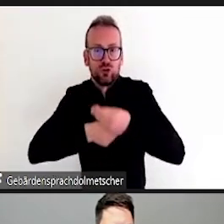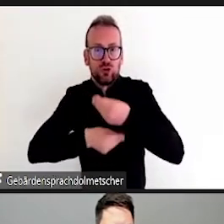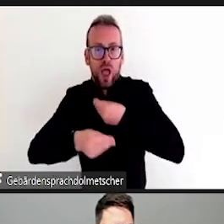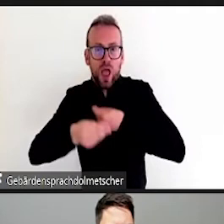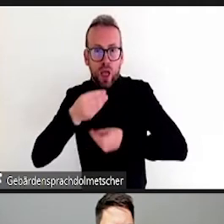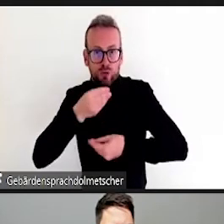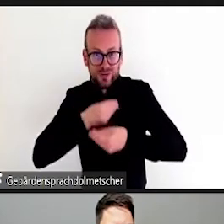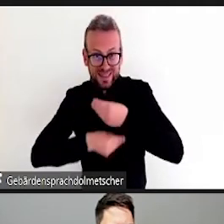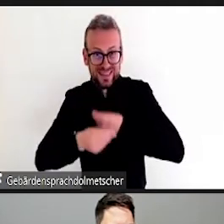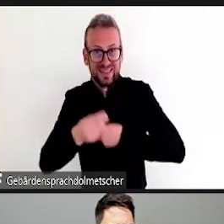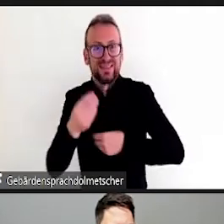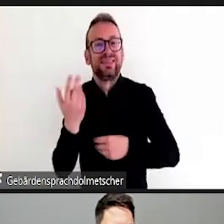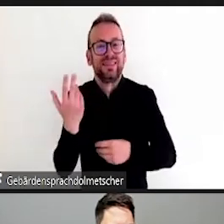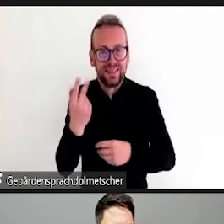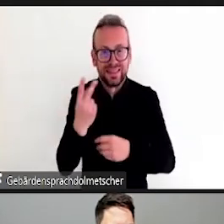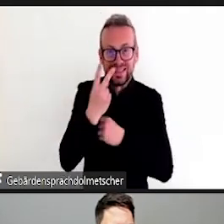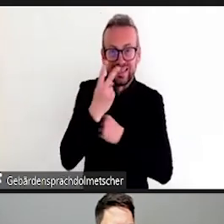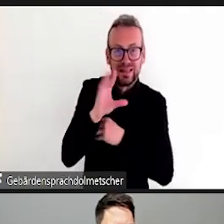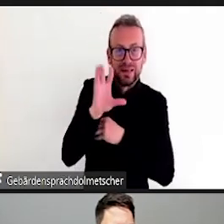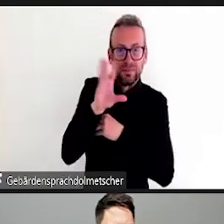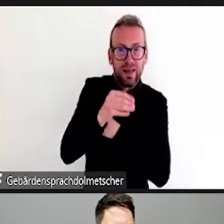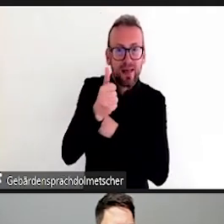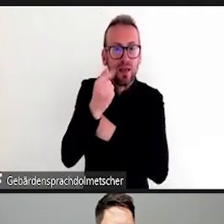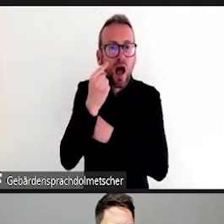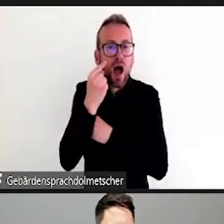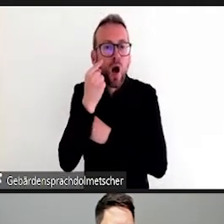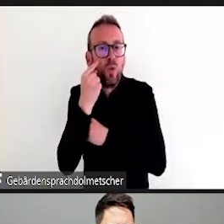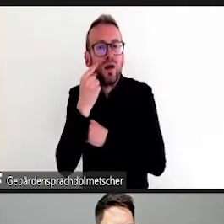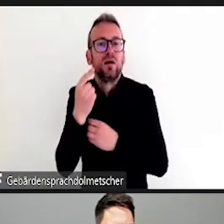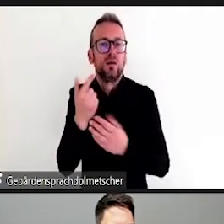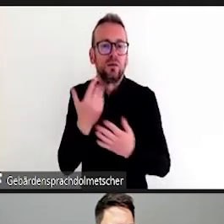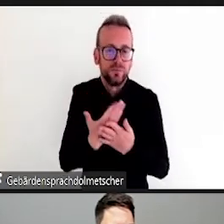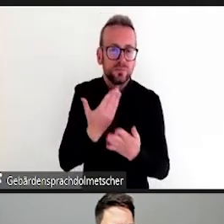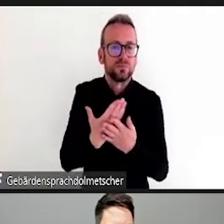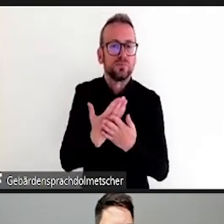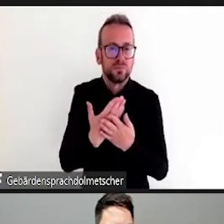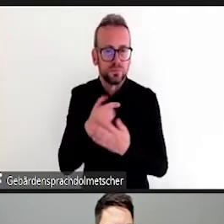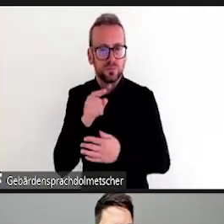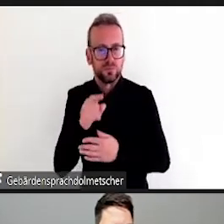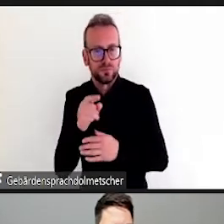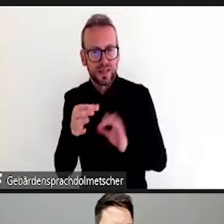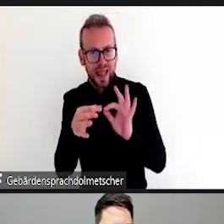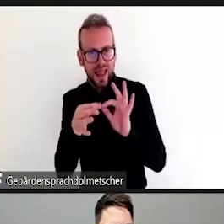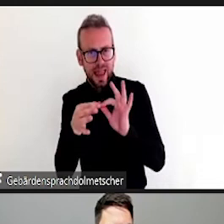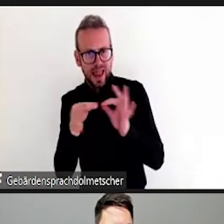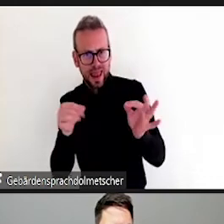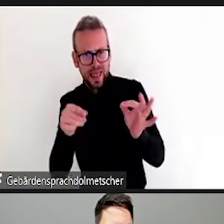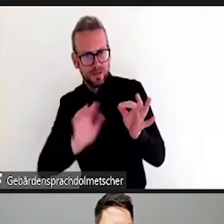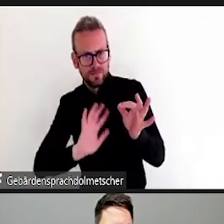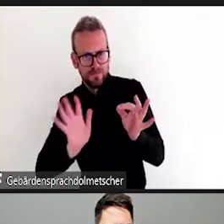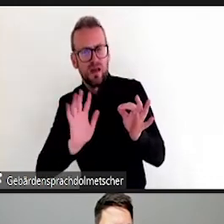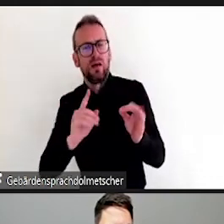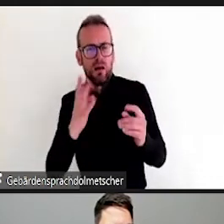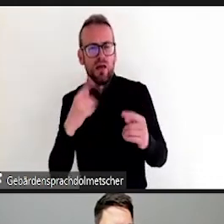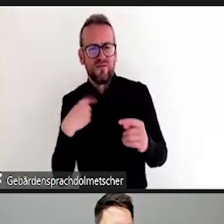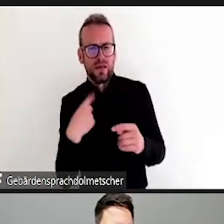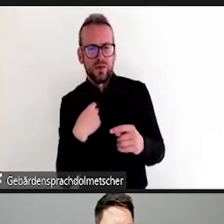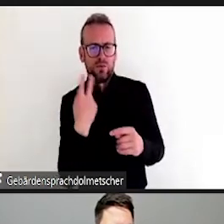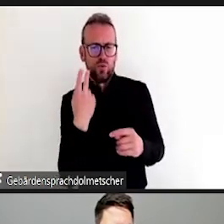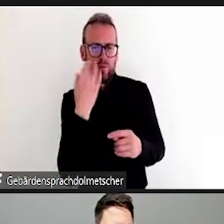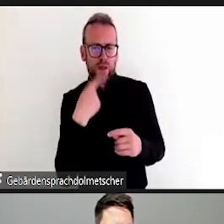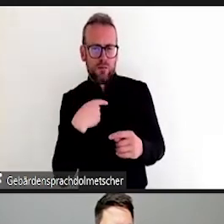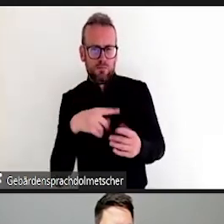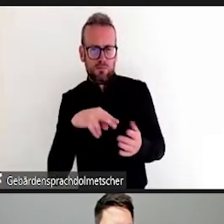erst mal ganz allgemein so ein paar, ja, so ein Übergang zur Praxis. Da habe ich so drei Regeln oder